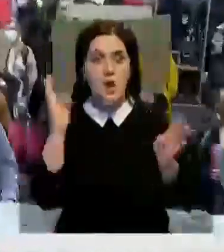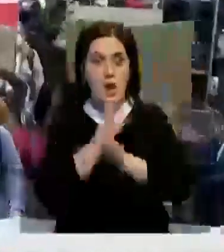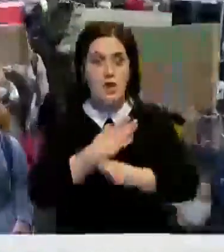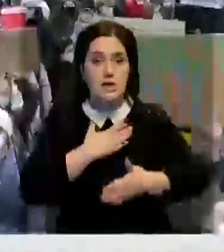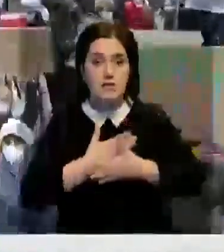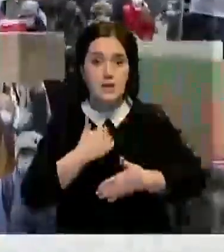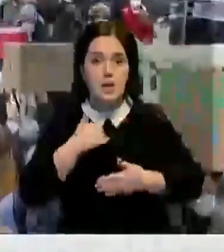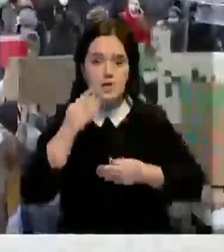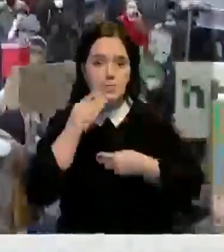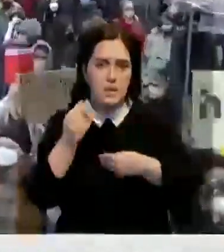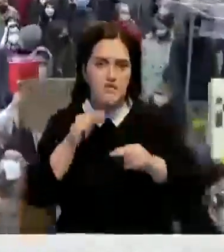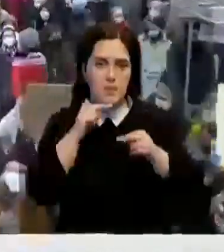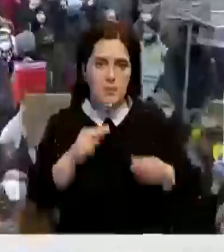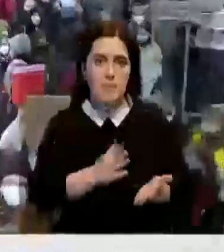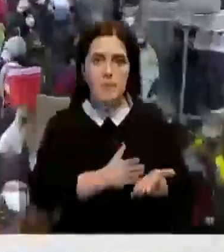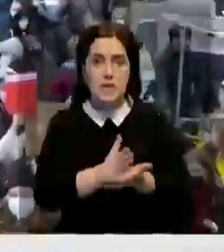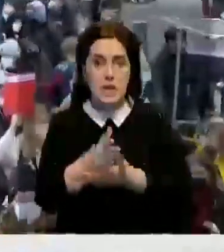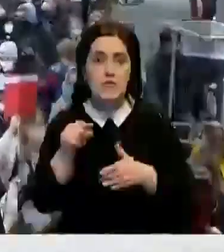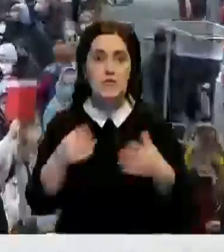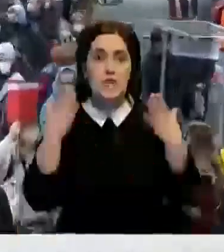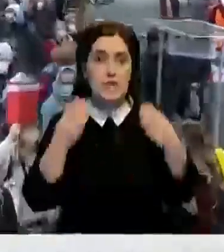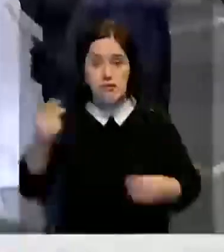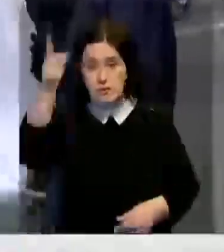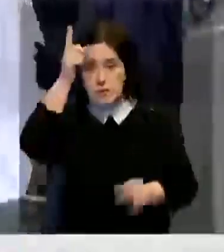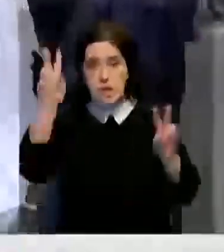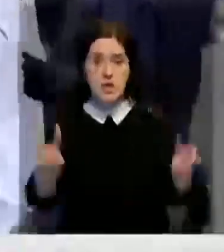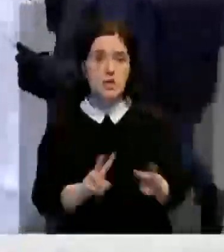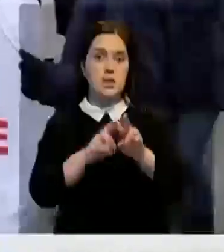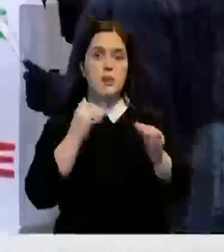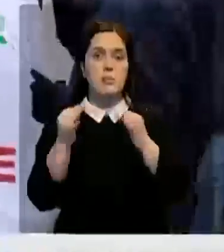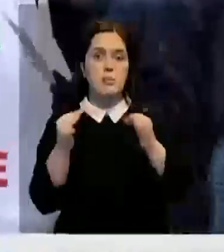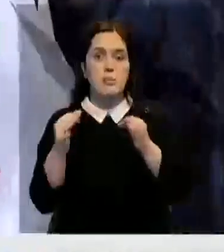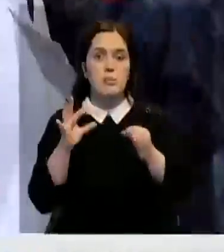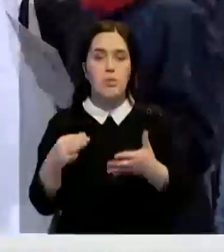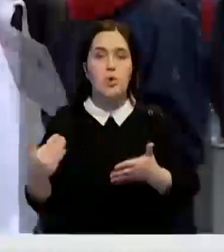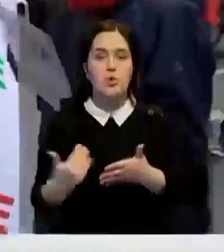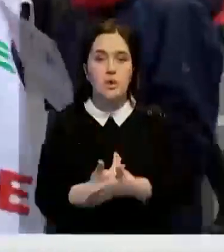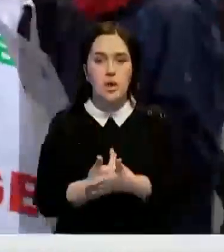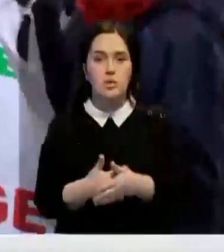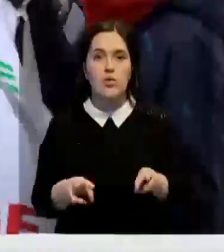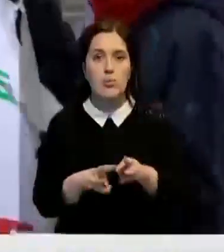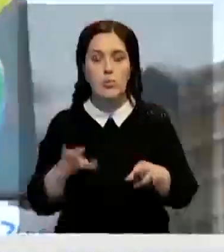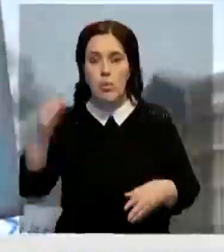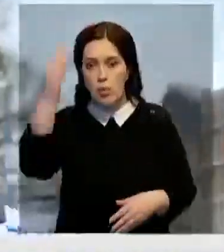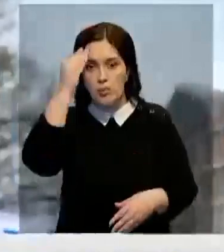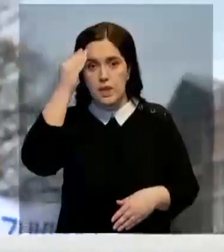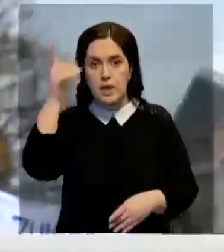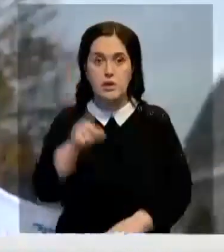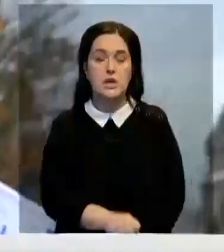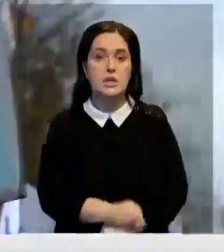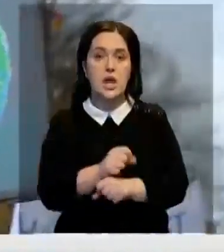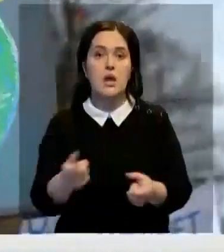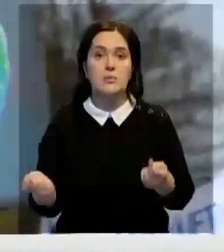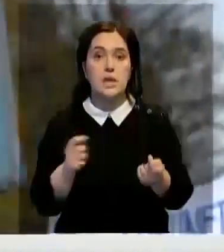Таким образом, экоактивисты хотят привлечь внимание политикам. В эти дни в немецкой столице проходят переговоры по формированию нового правительства.